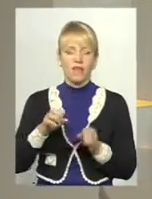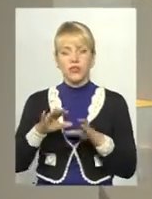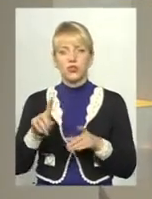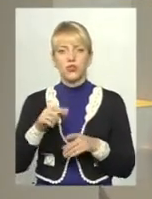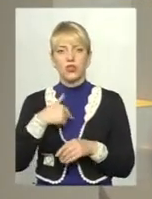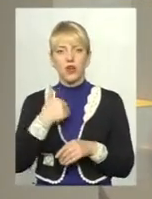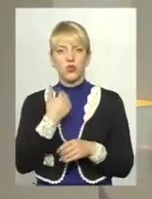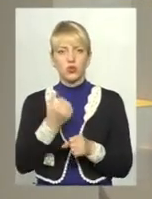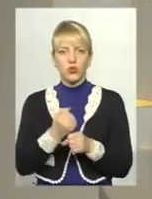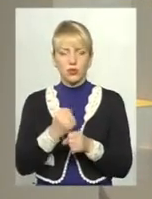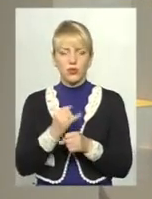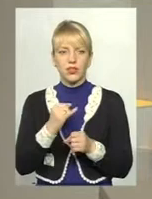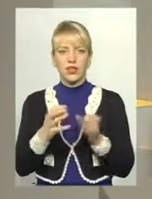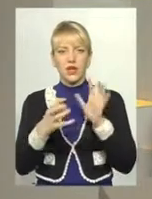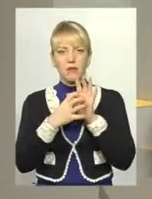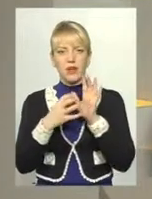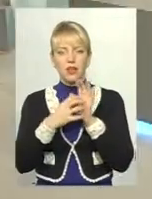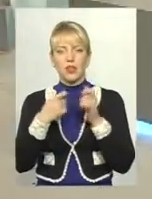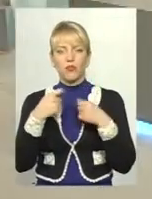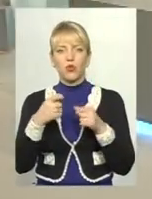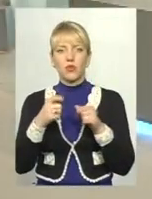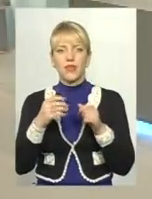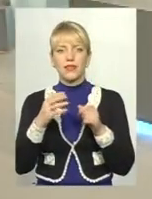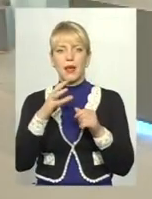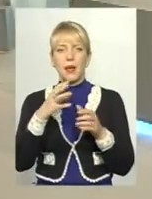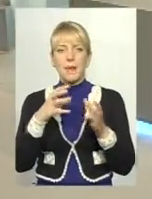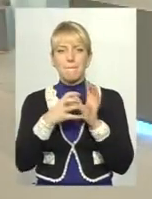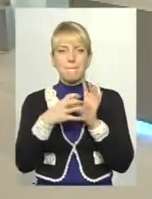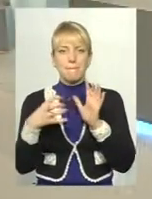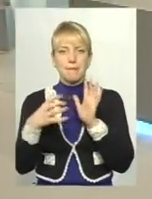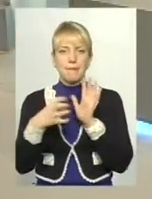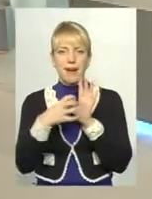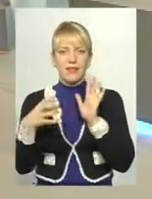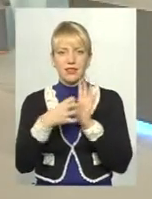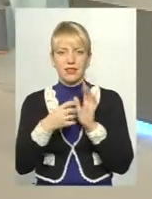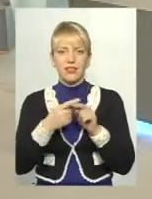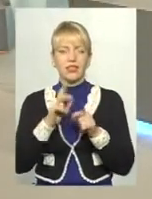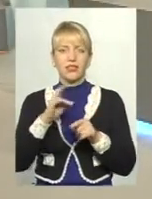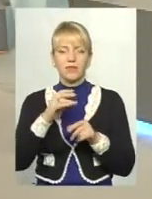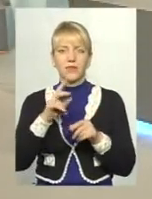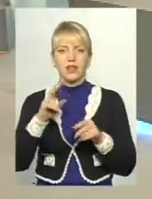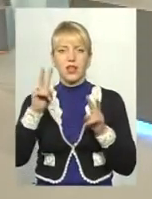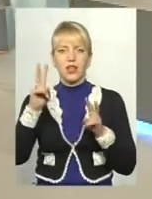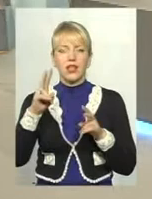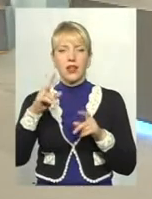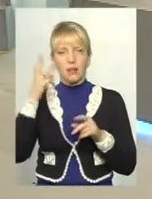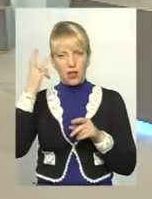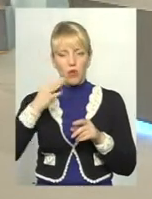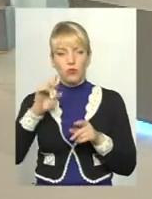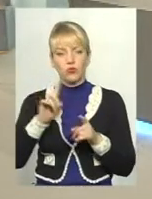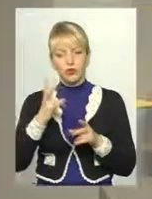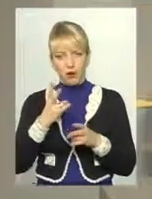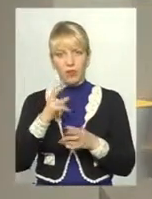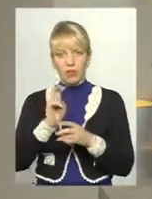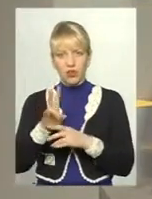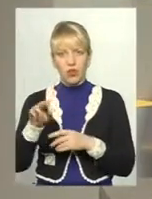я хочу зробити і продавати магнітики. Ще немає їх з логотипом Хмельницької області. Він мусить прийти до вас, чи